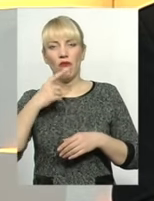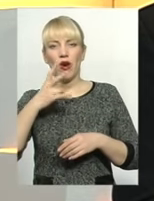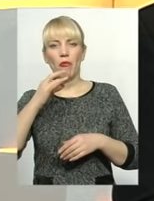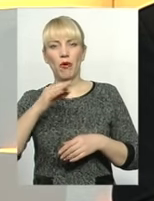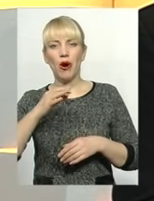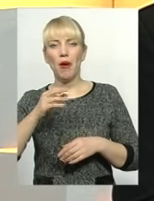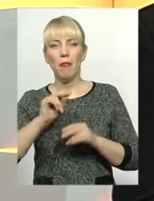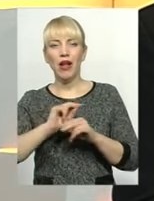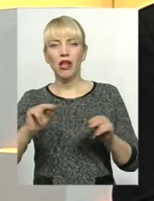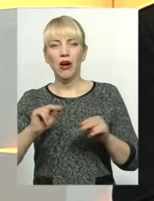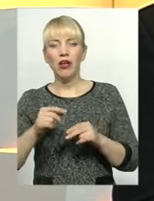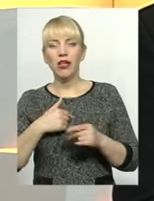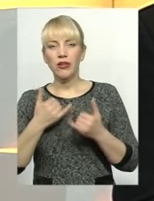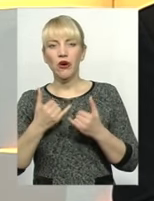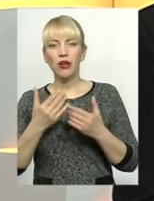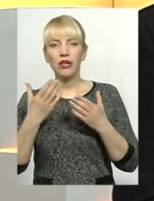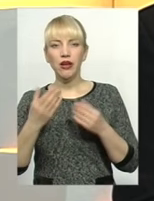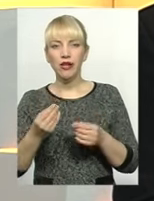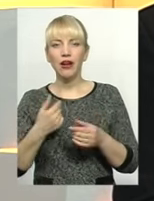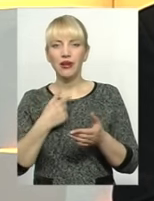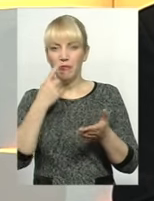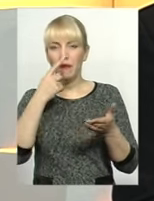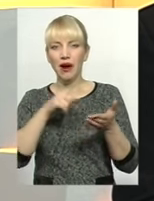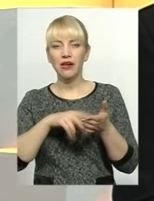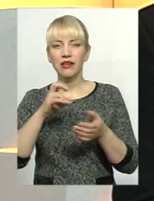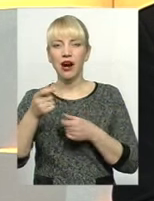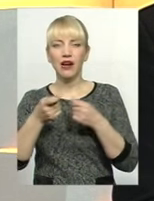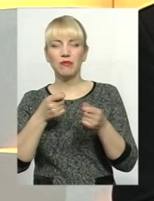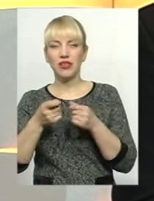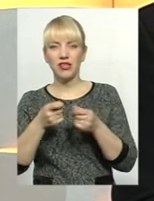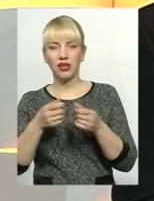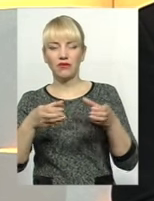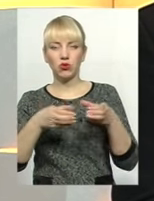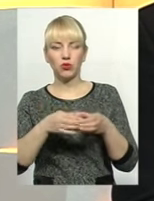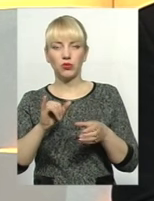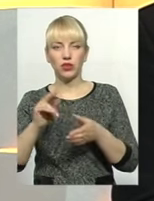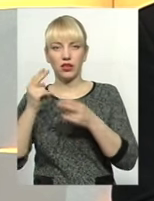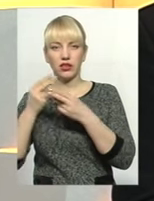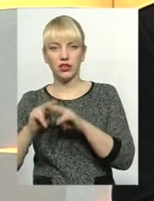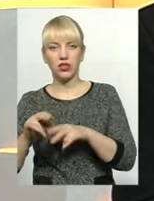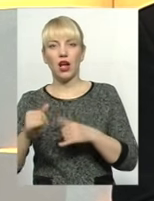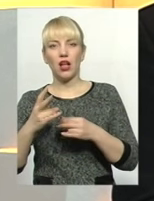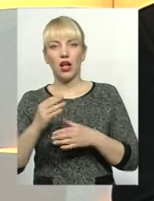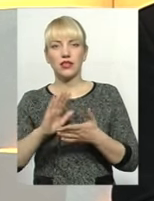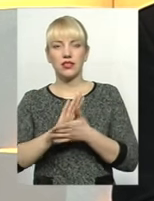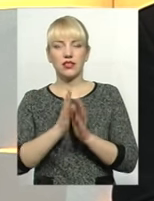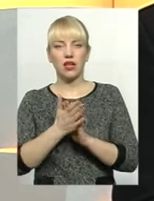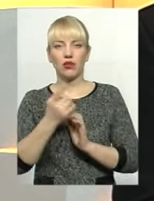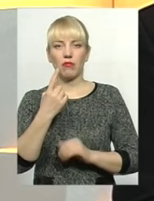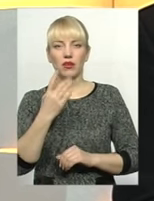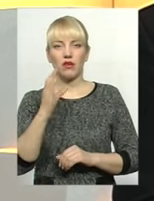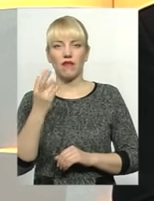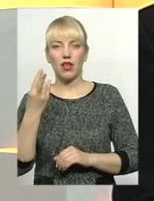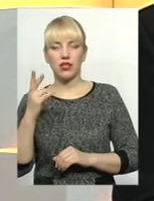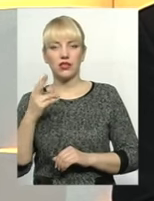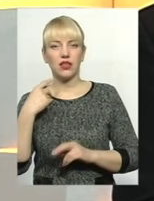нас зачепила адміністративну групу і технічну. А вже, звичайно, 1 вересня ми не знаємо,